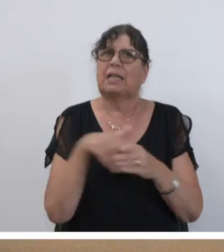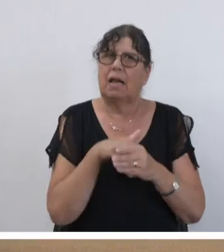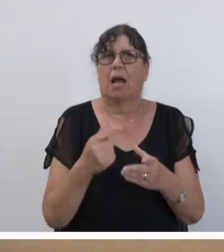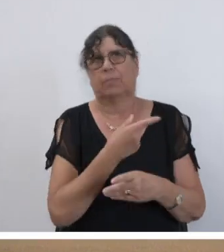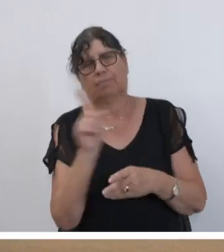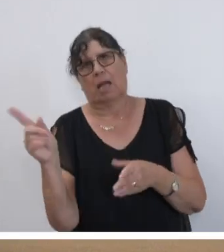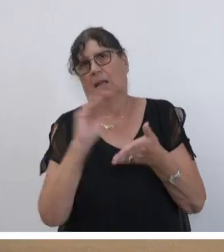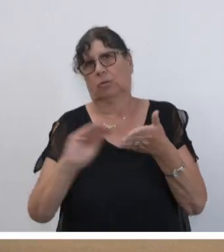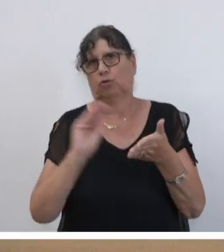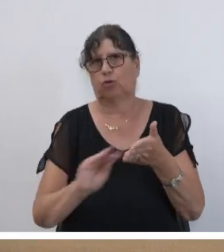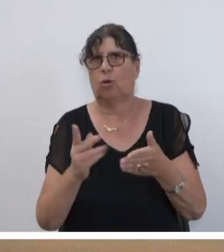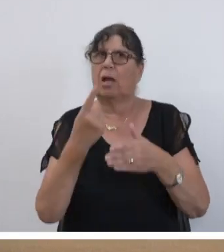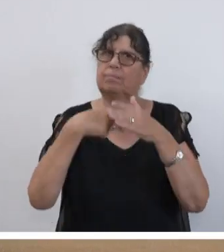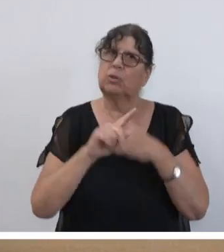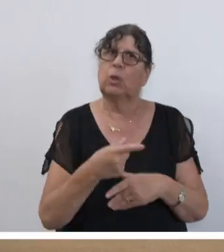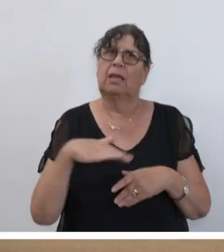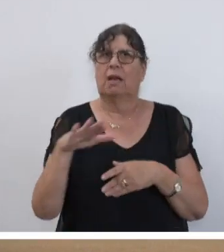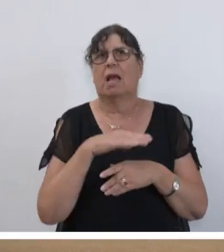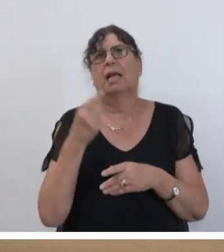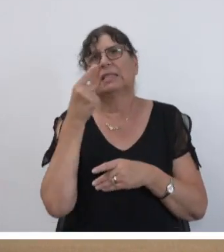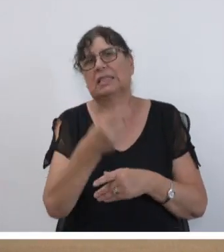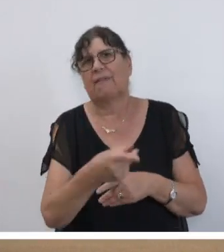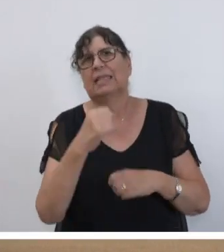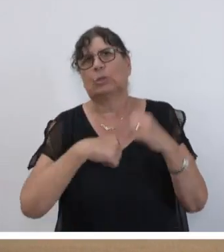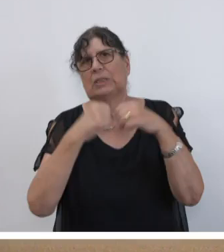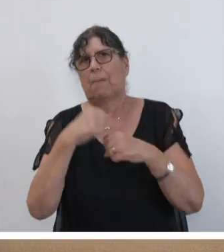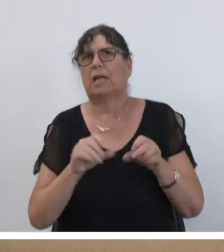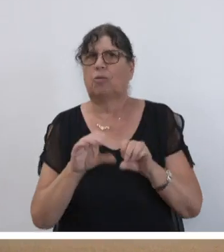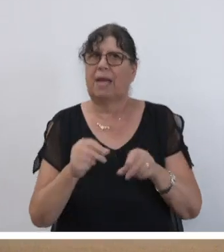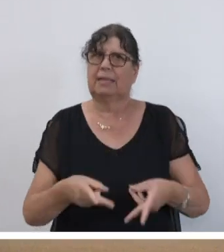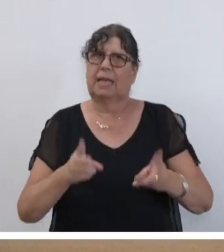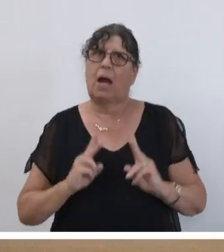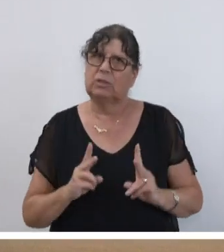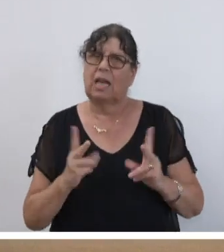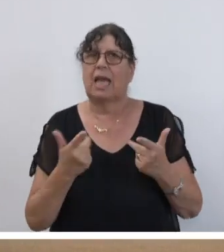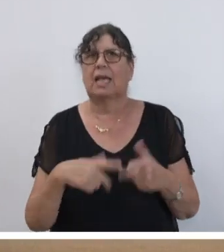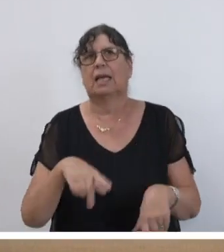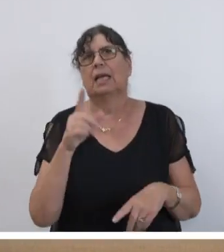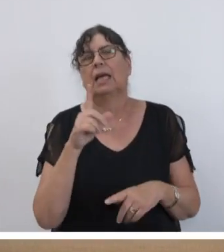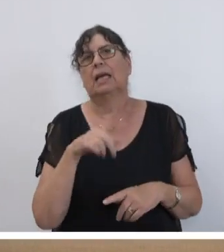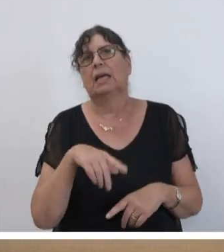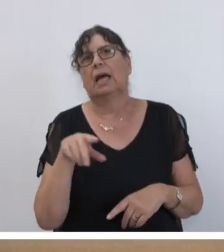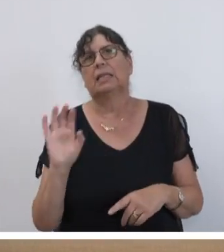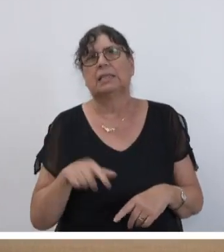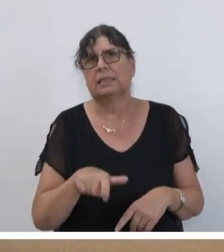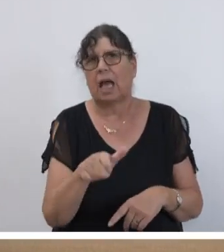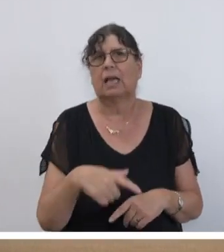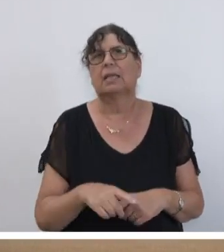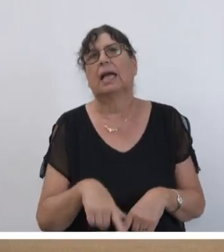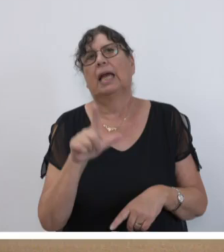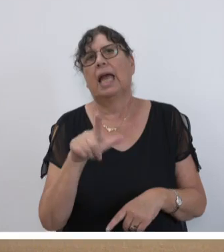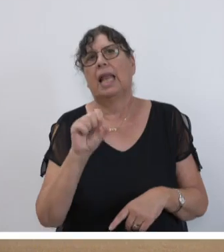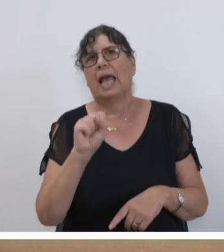SchülerInnen durch die landesweite systematische Medienausleihe Saar, kurz LSMS, gleichwertige